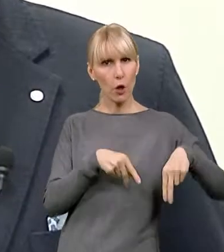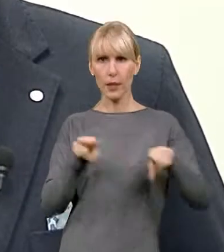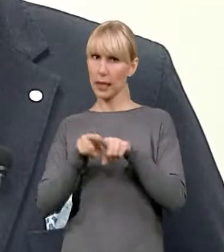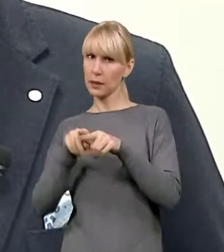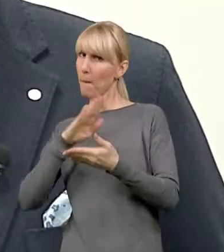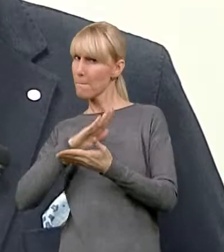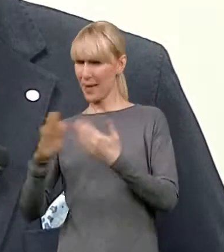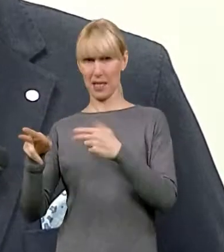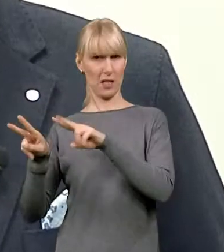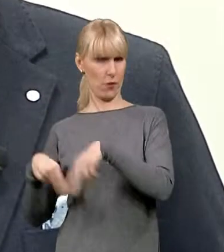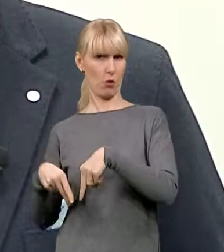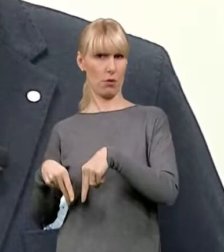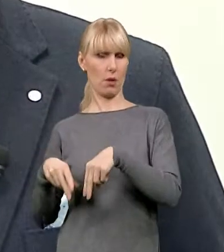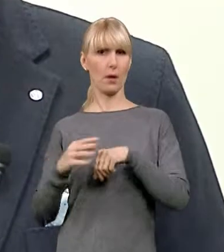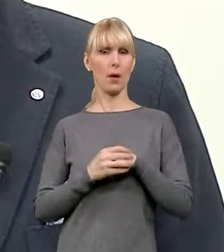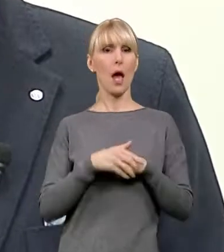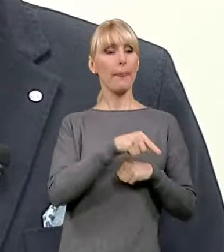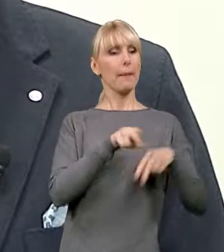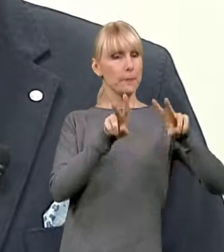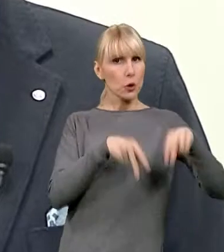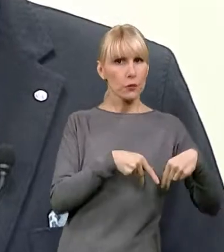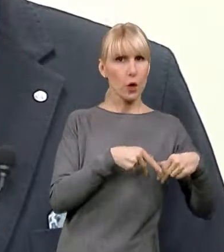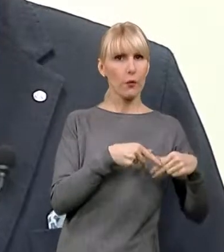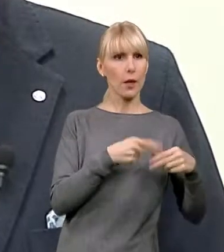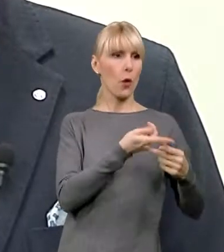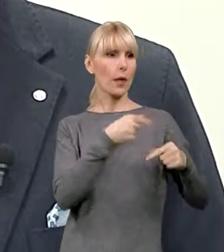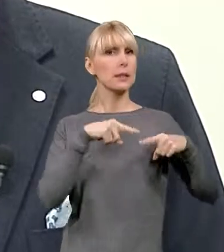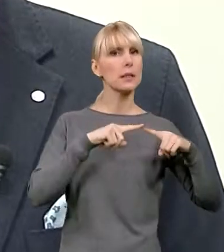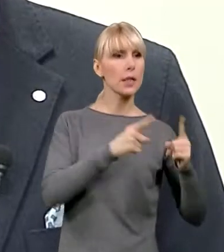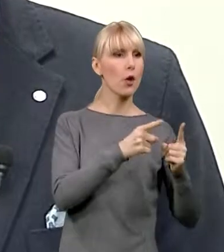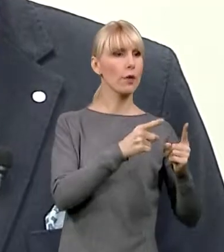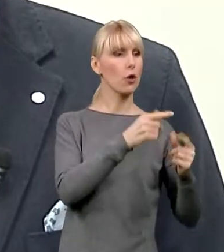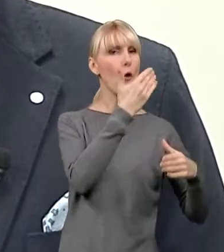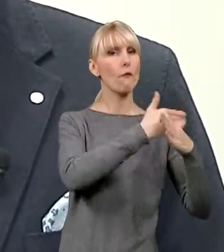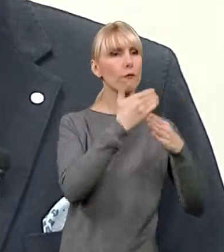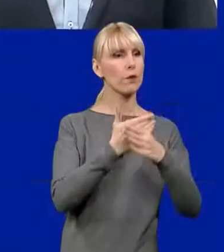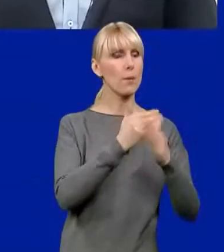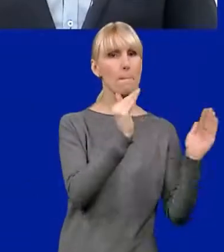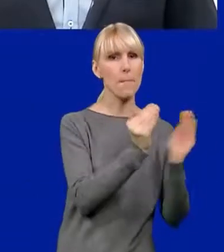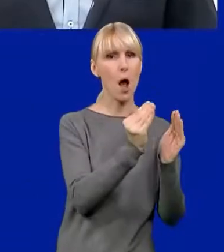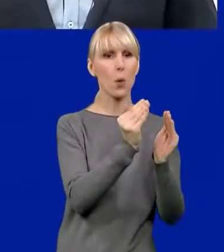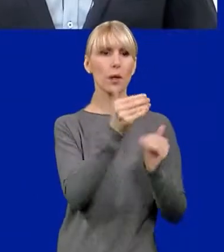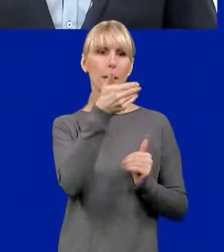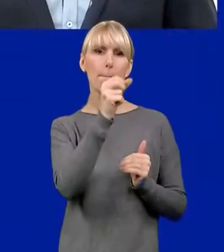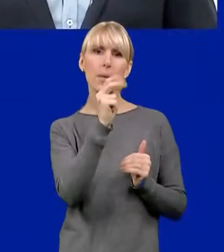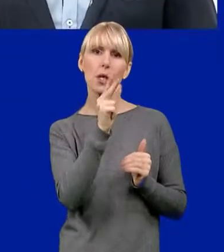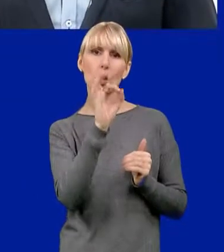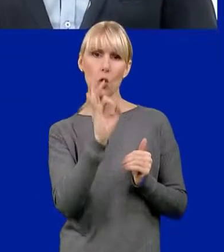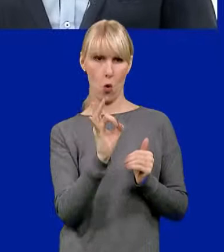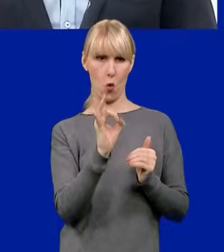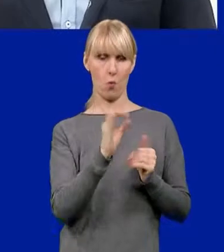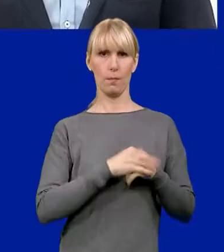o główne założenia tych funduszy zwrotnych, to w szczególności są skierowane dla małych i średnich przedsiębiorstw. To jest ta pomoc